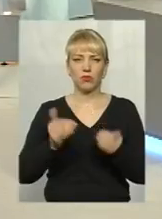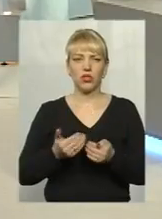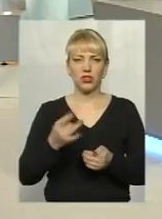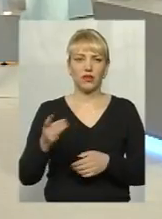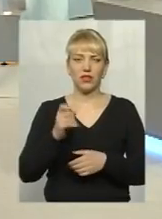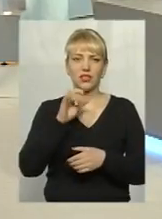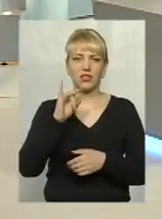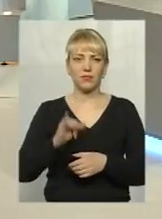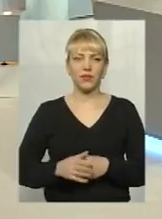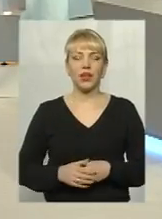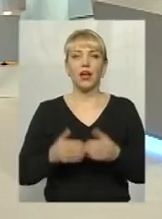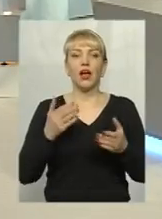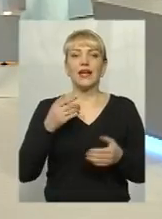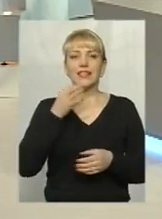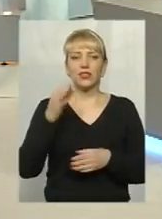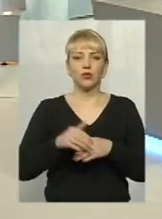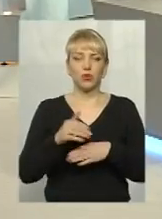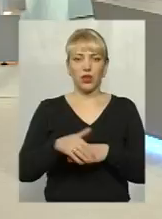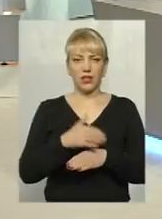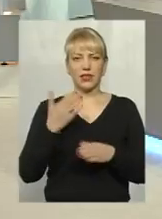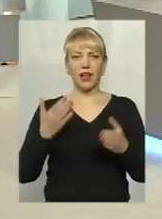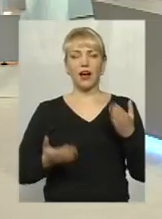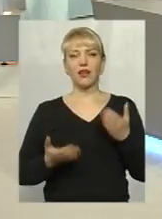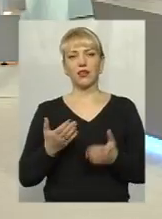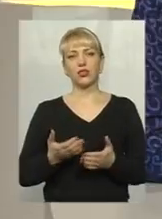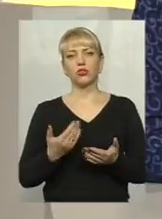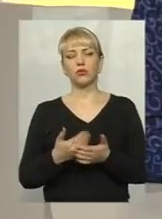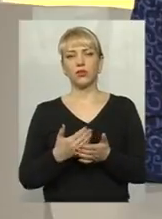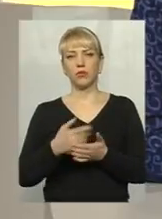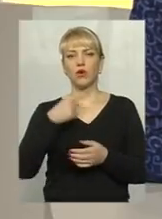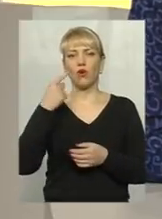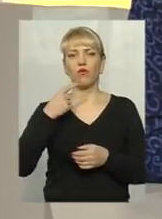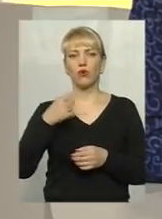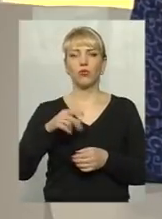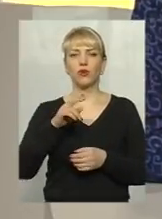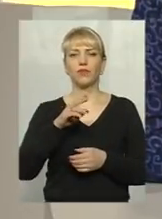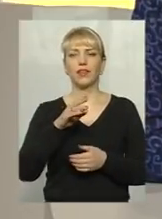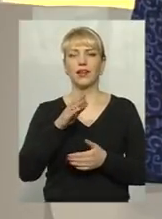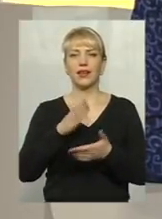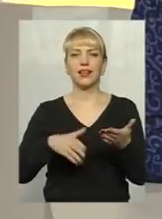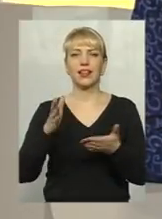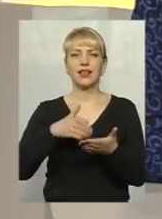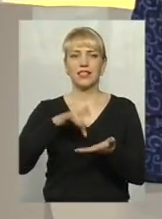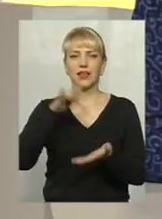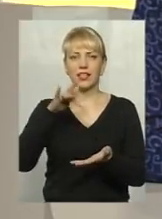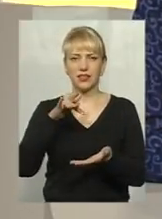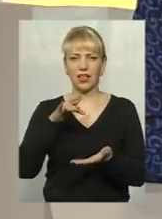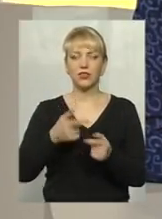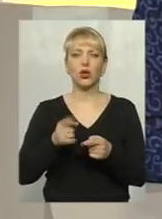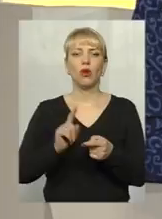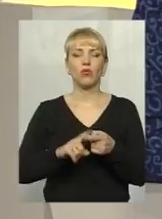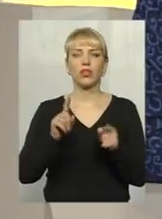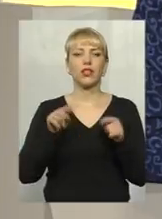Скажіть, будь ласка, пане Андрію, а якщо ми зараз говоримо про децентралізацію, про те,